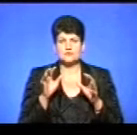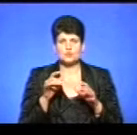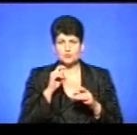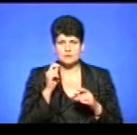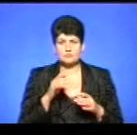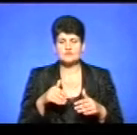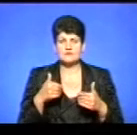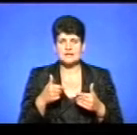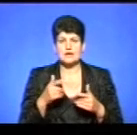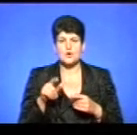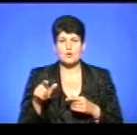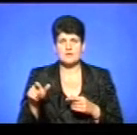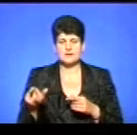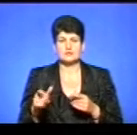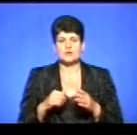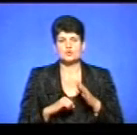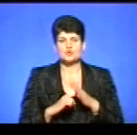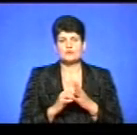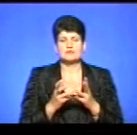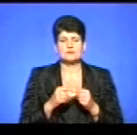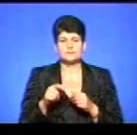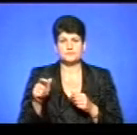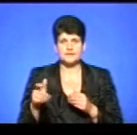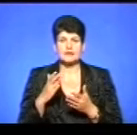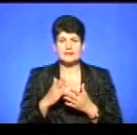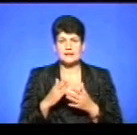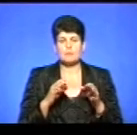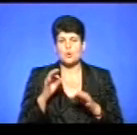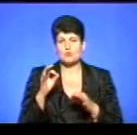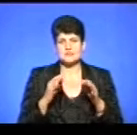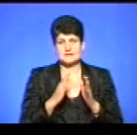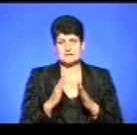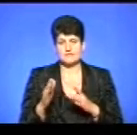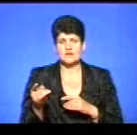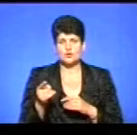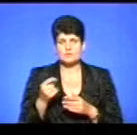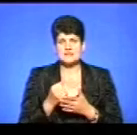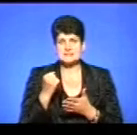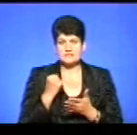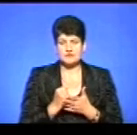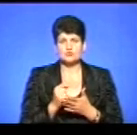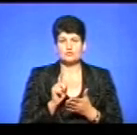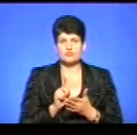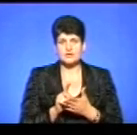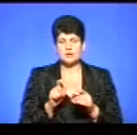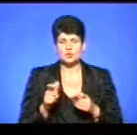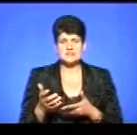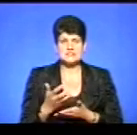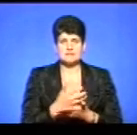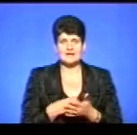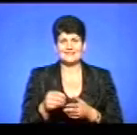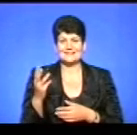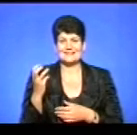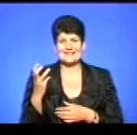звернення громадян і на основі кількості мешканців. Є пропорційна система і, відповідно, в Тернополі затверджено, що повинні мешканці зібрати не менше